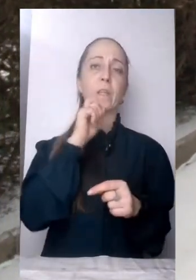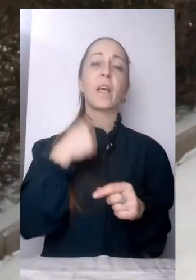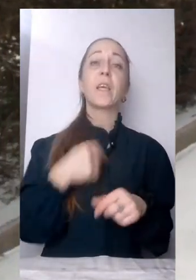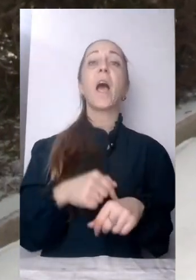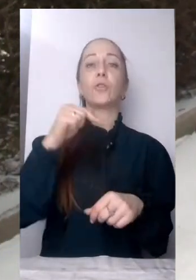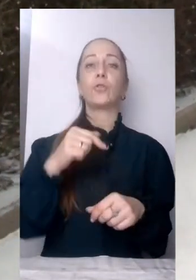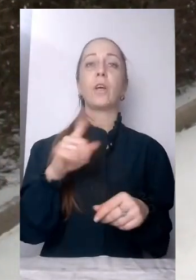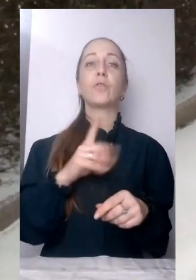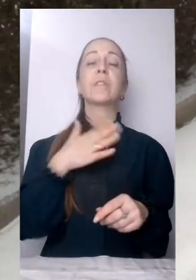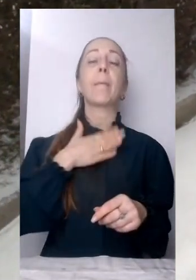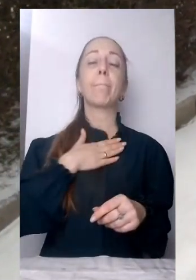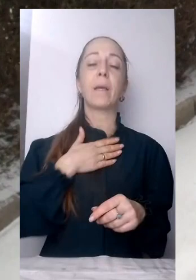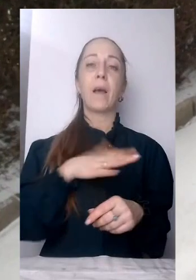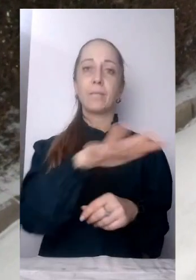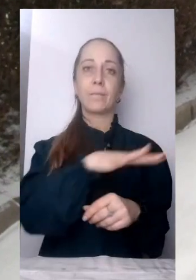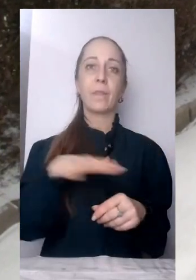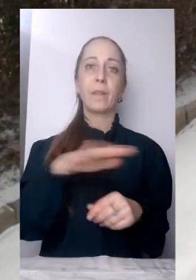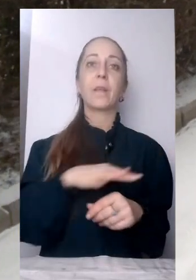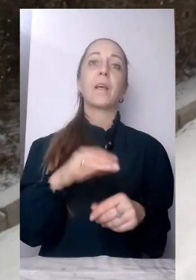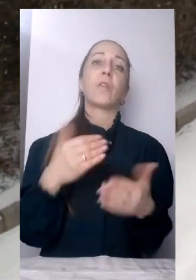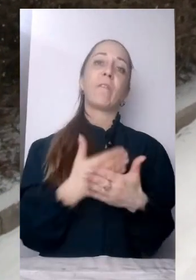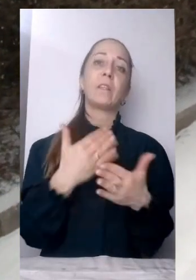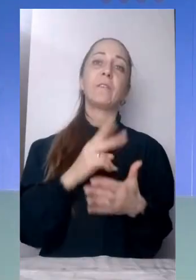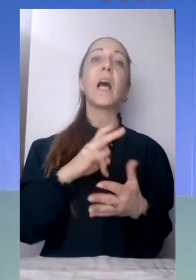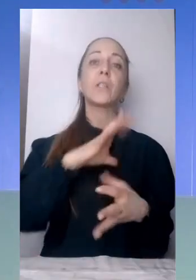Шевченко, Томас Горозія. Новини на Суспільному, Черкаси.